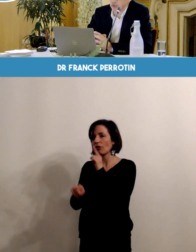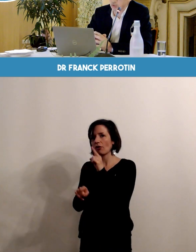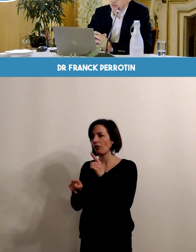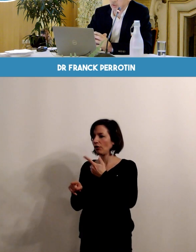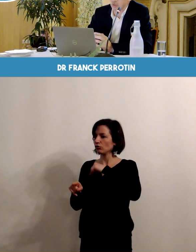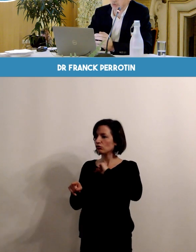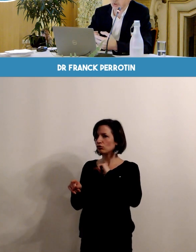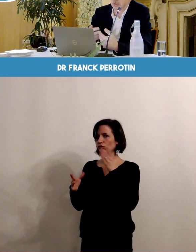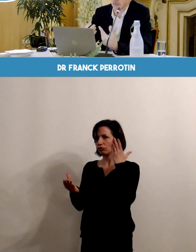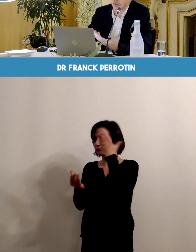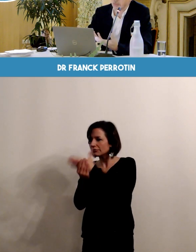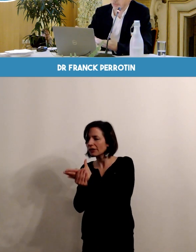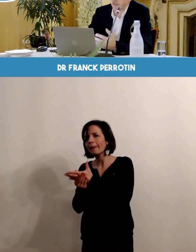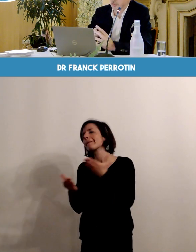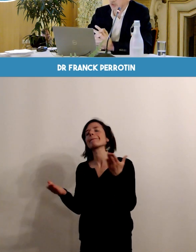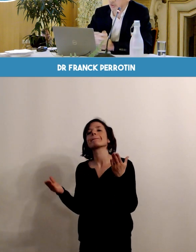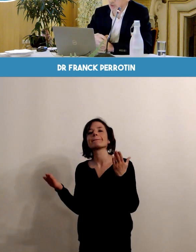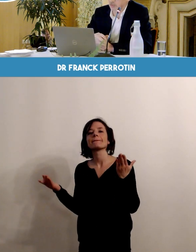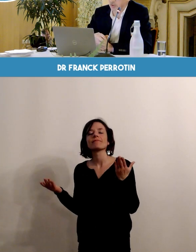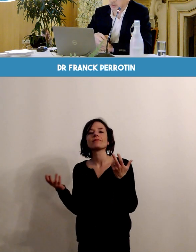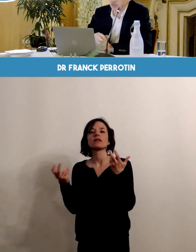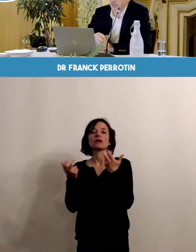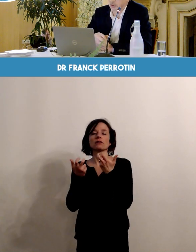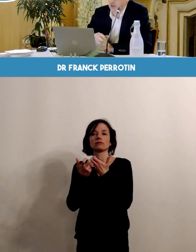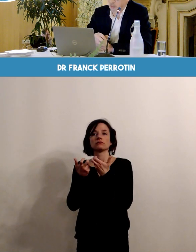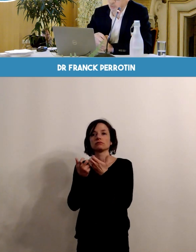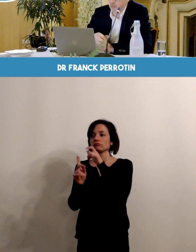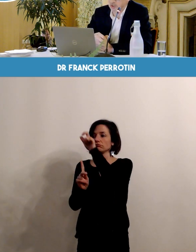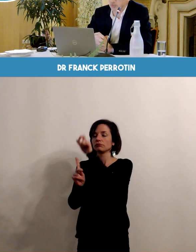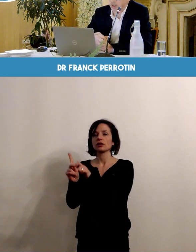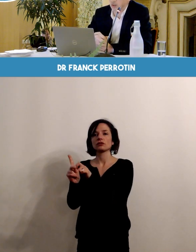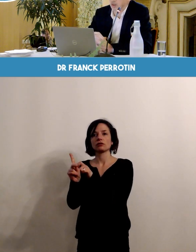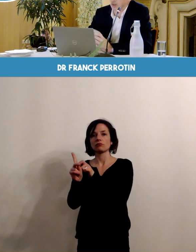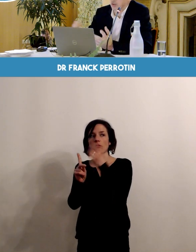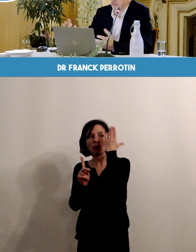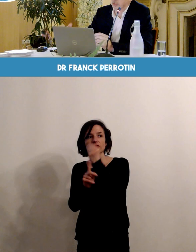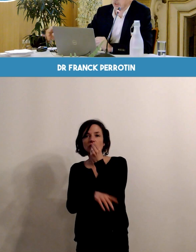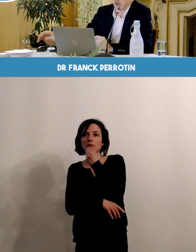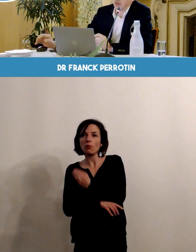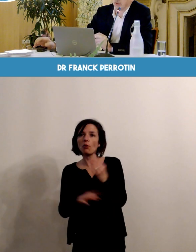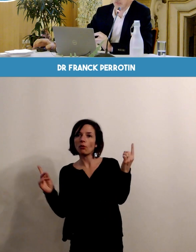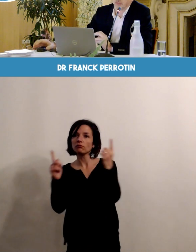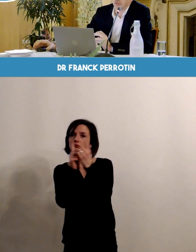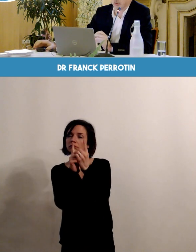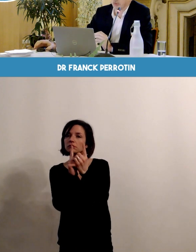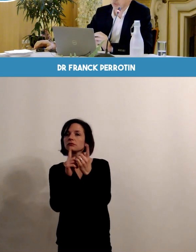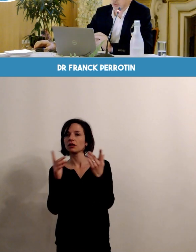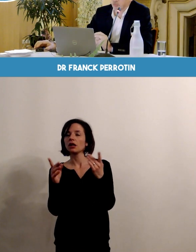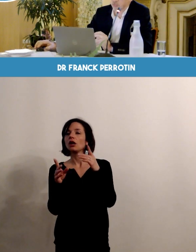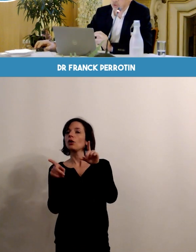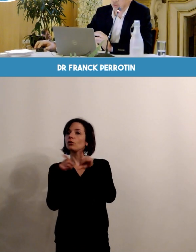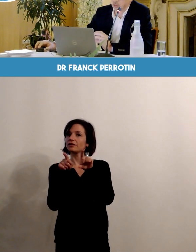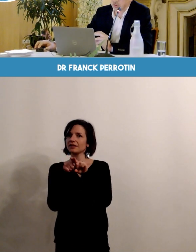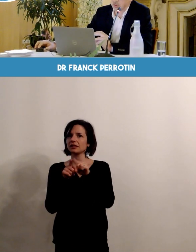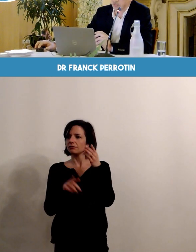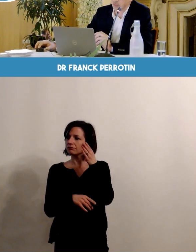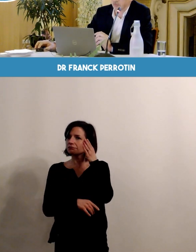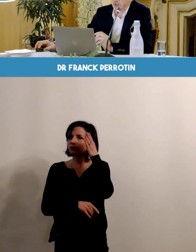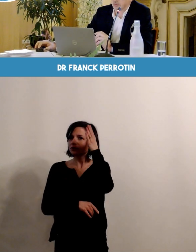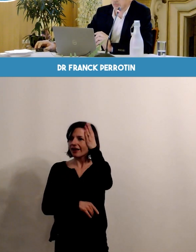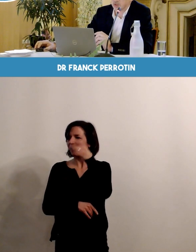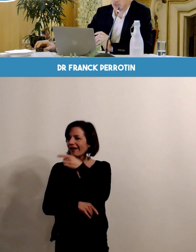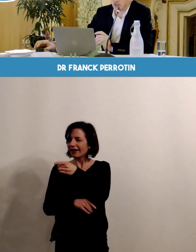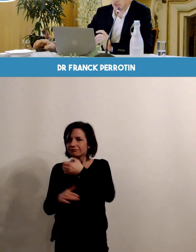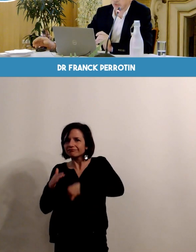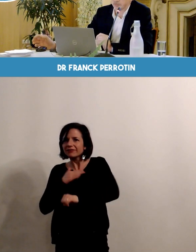prise en charge va être beaucoup plus précoce l'orientation vers le bon professionnel va être plus optimale et au final la future maman s'en